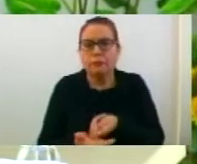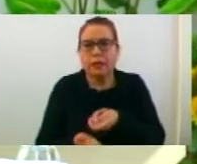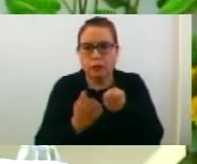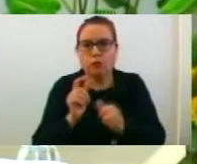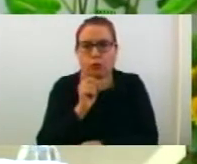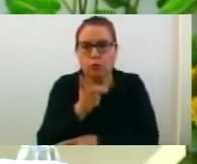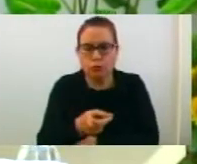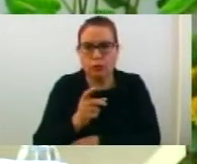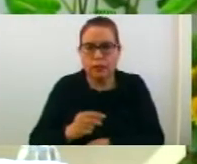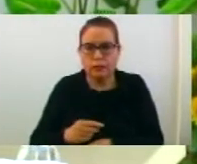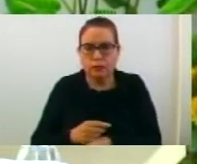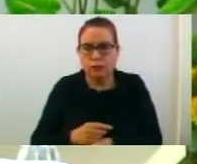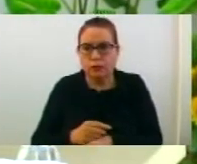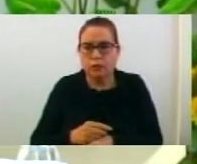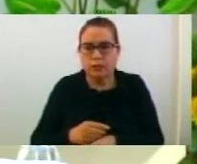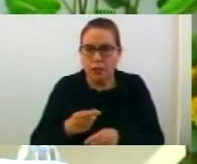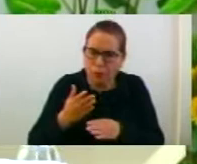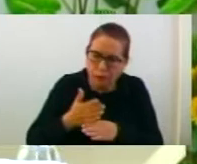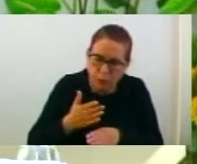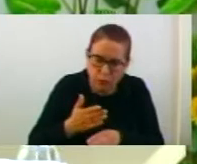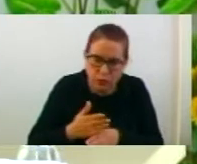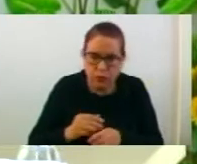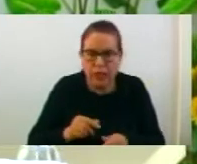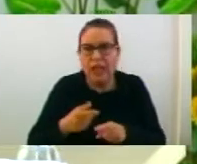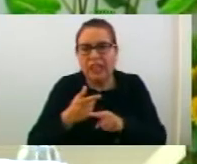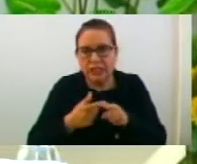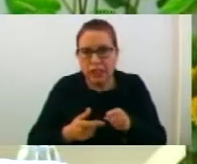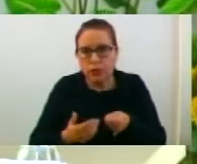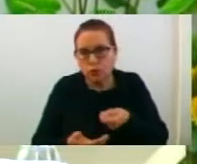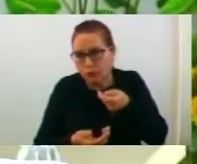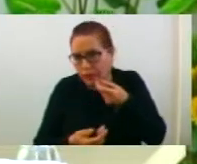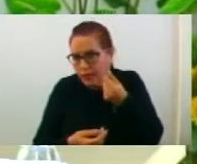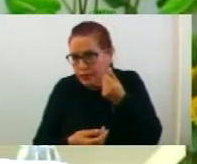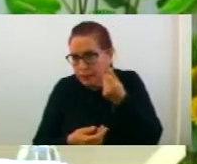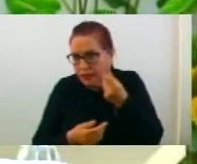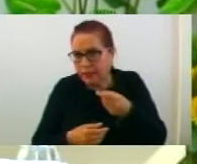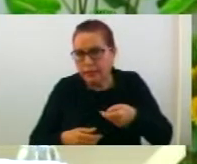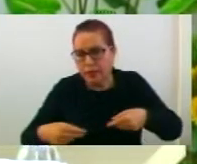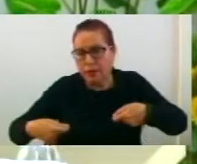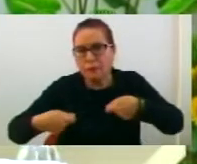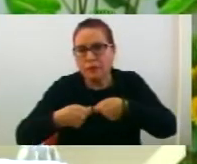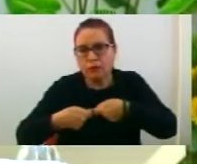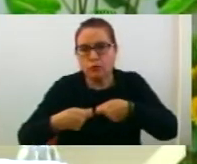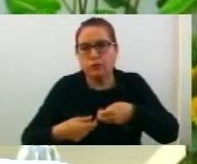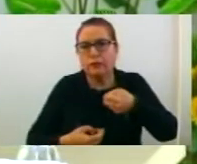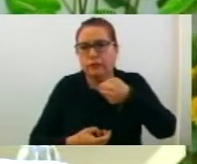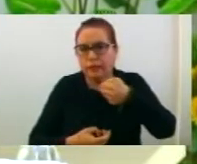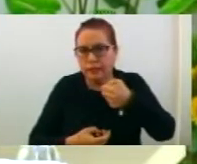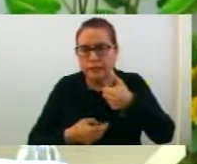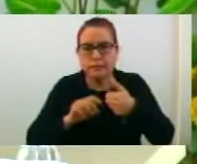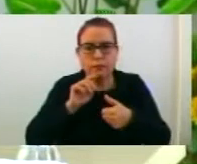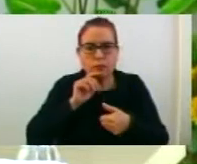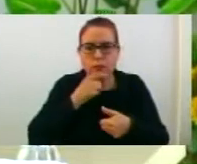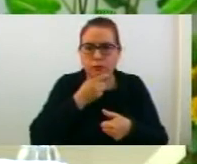одлука за сумвенционирање на дел одна до местокот за приклучување на дистрибутивният гасован